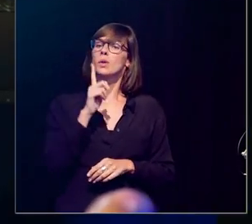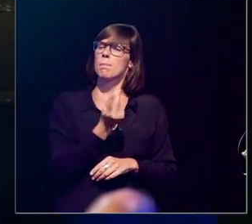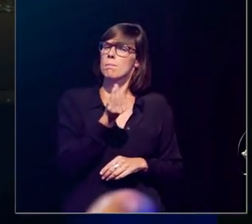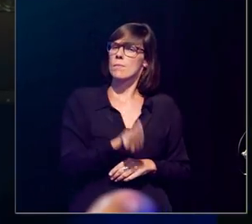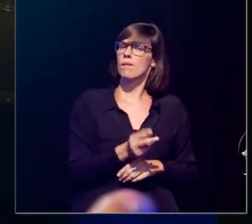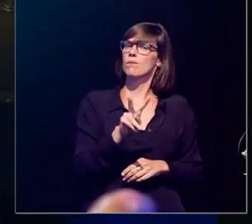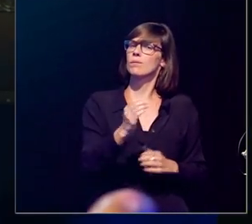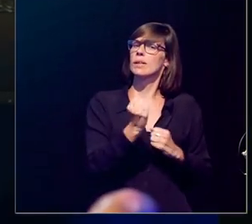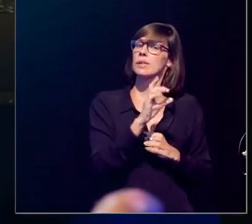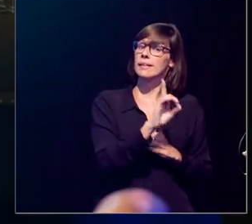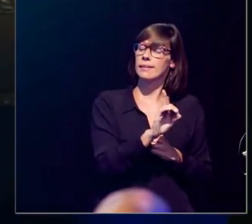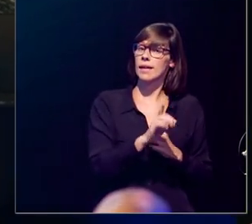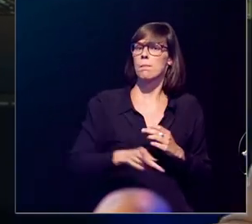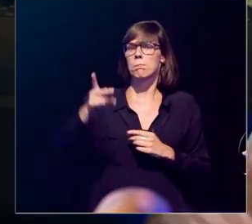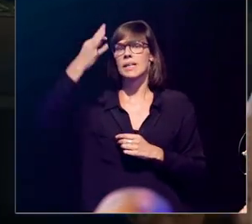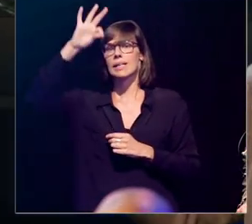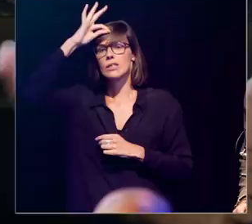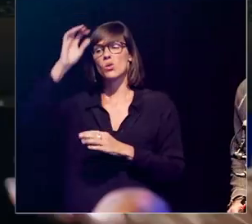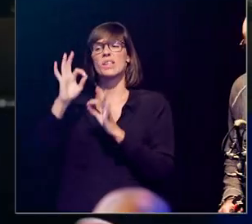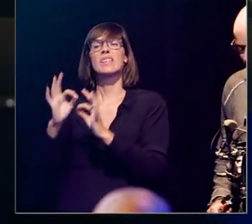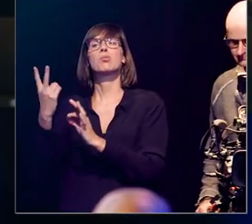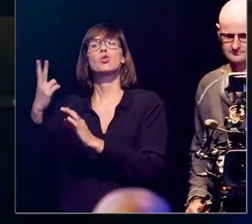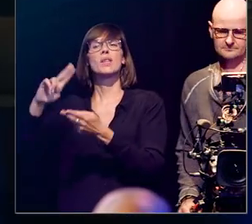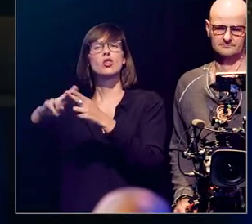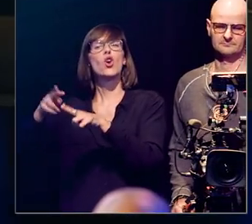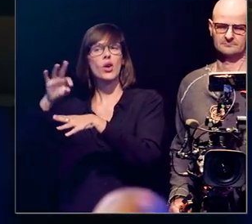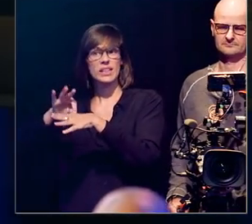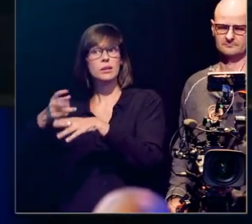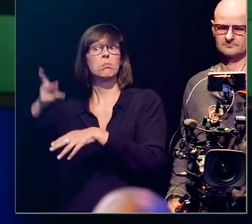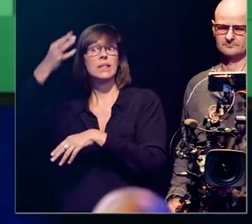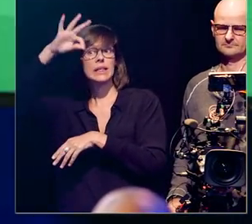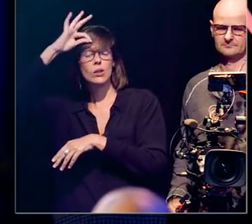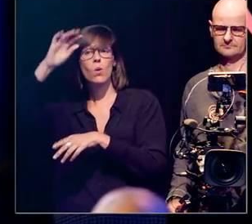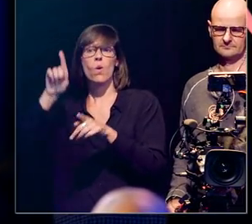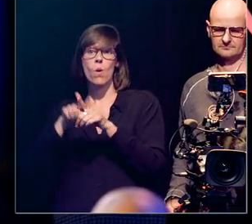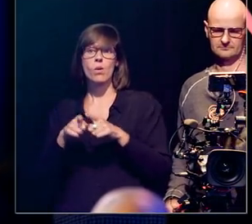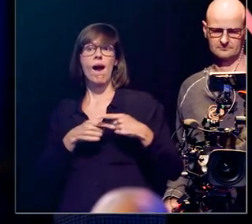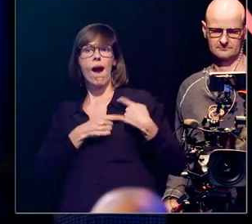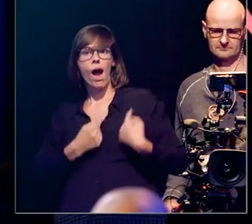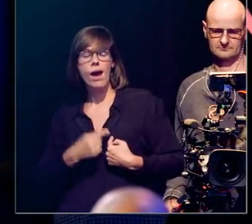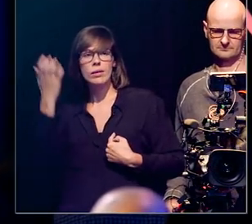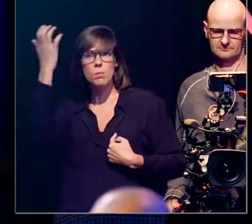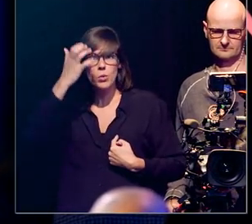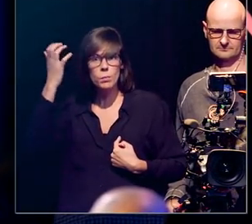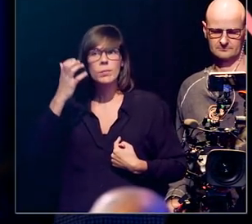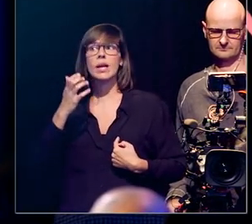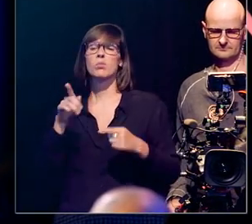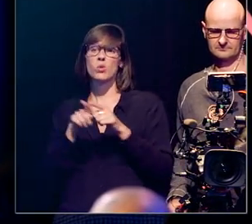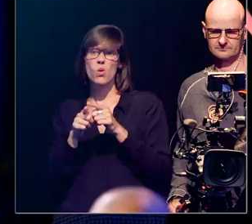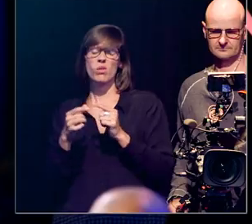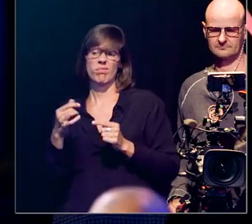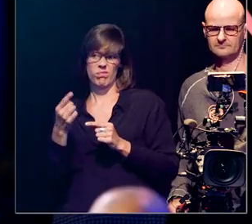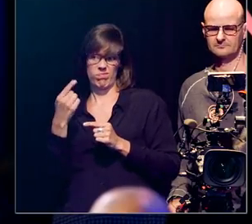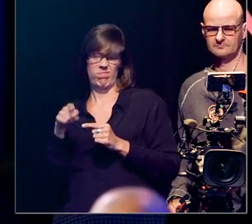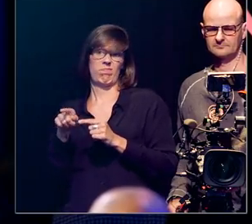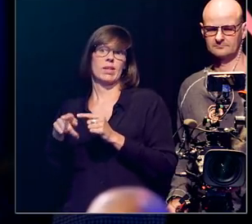vitamine D een hoger risico hebben op type 2-diabetes, een hoger risico hebben op hartleiden en op bepaalde vormen